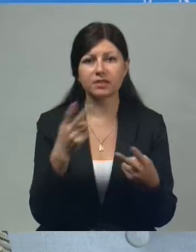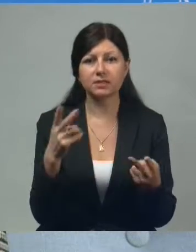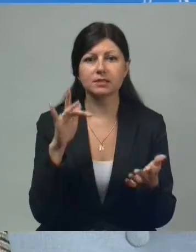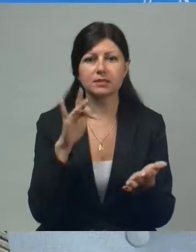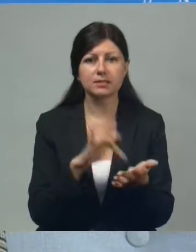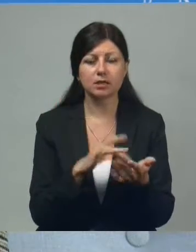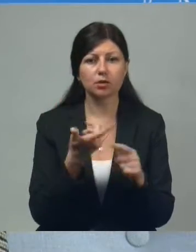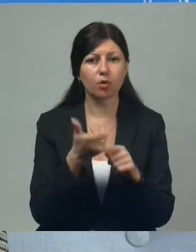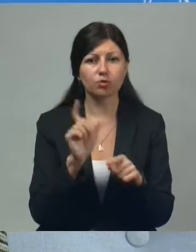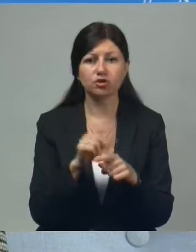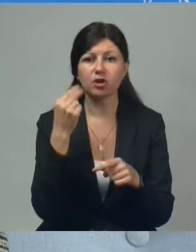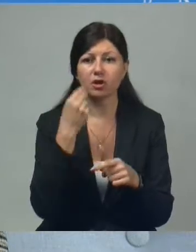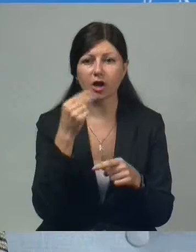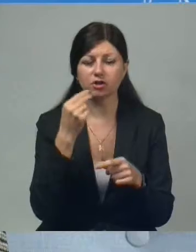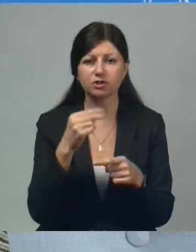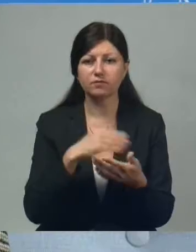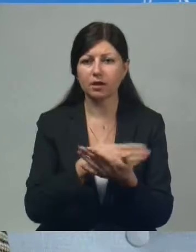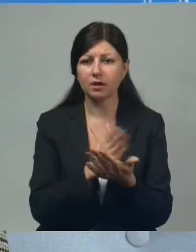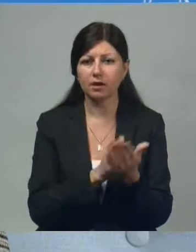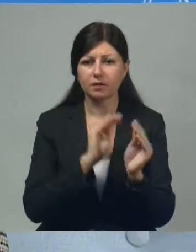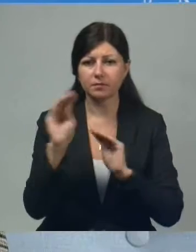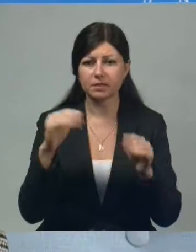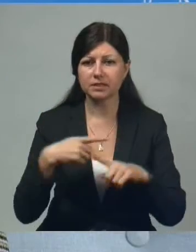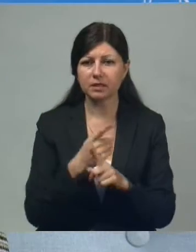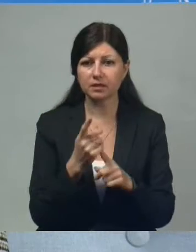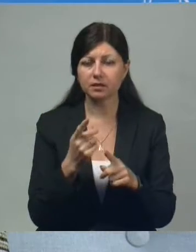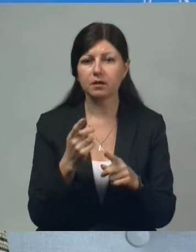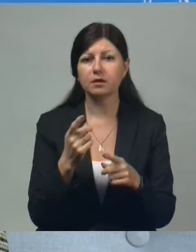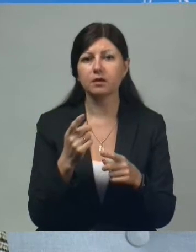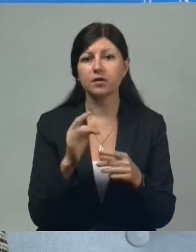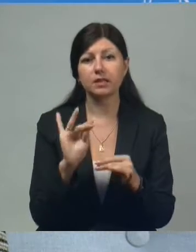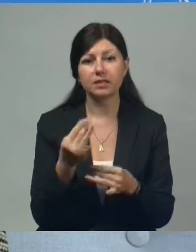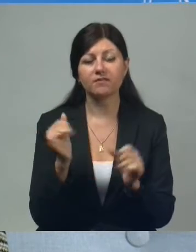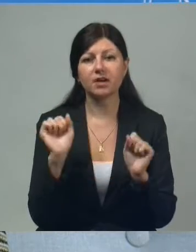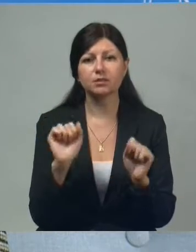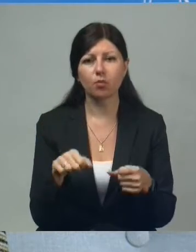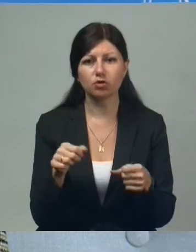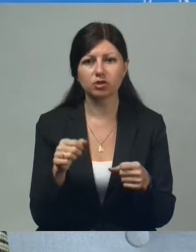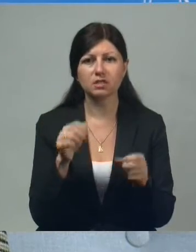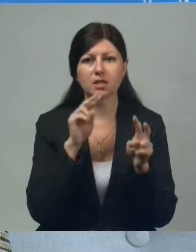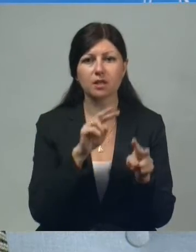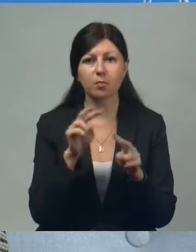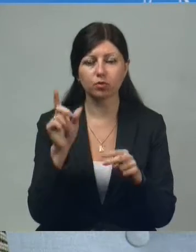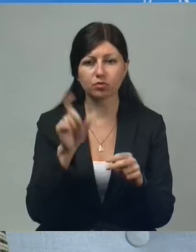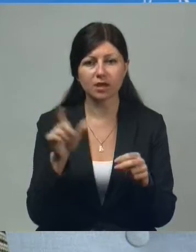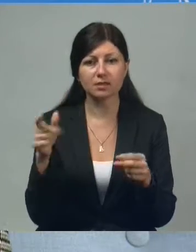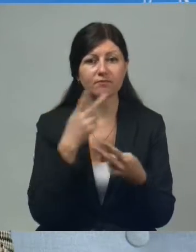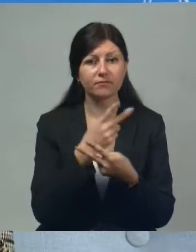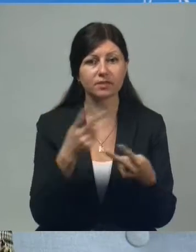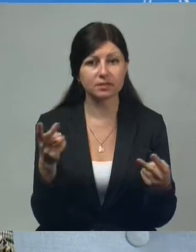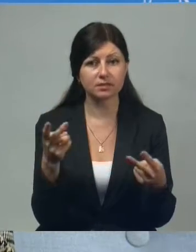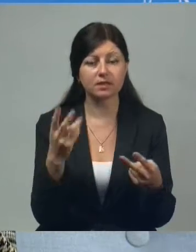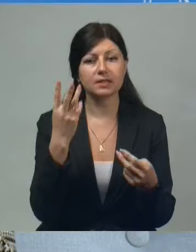оснащен очень качественно, хорошей техникой и возможность наблюдателям видеть